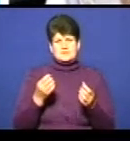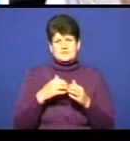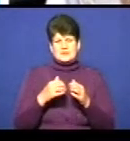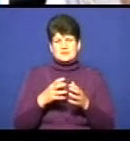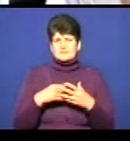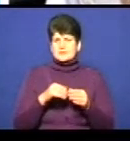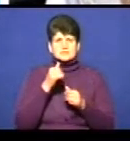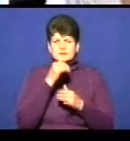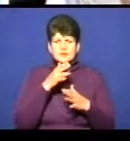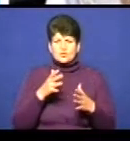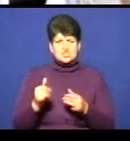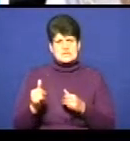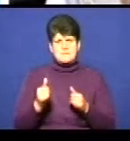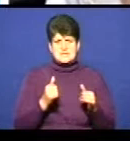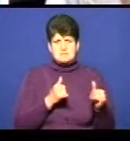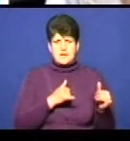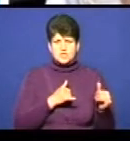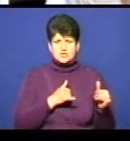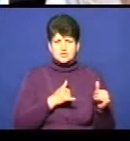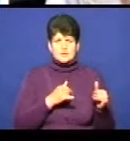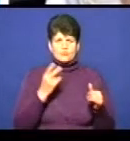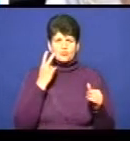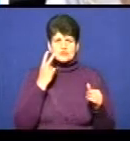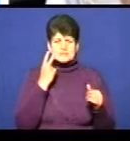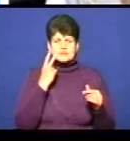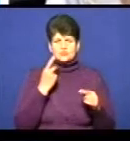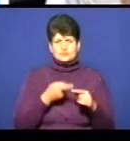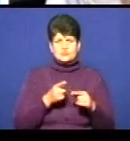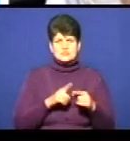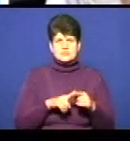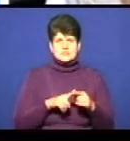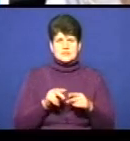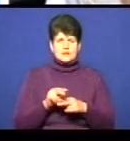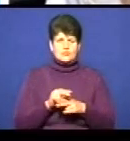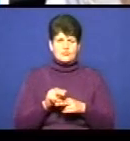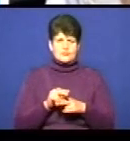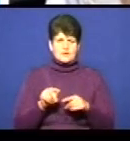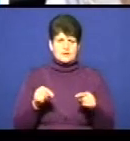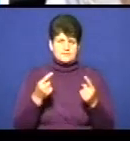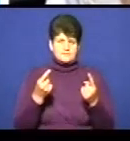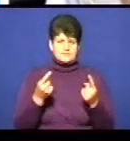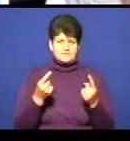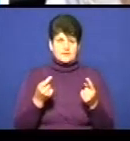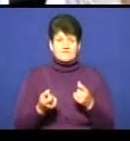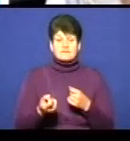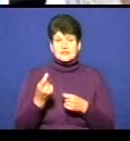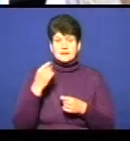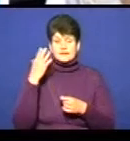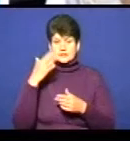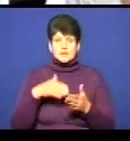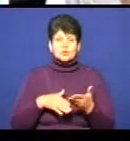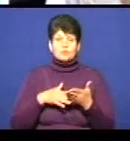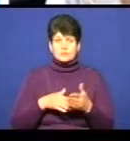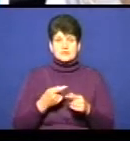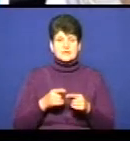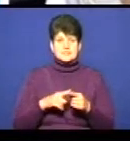не має змоги забезпечити постійно фінансування таких реабілітацій. Виникла ідея допомогти